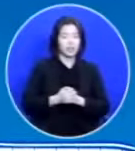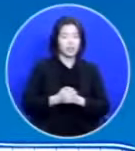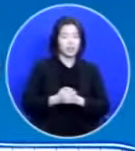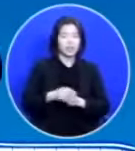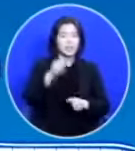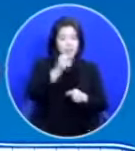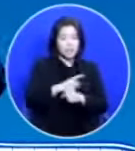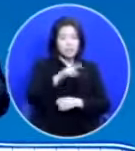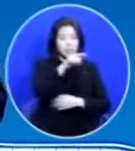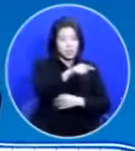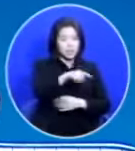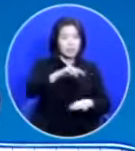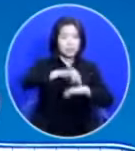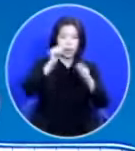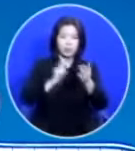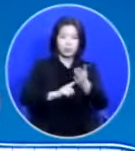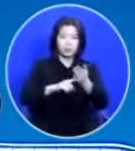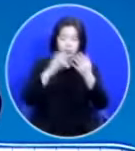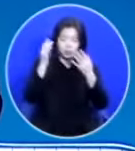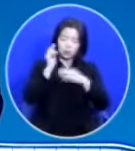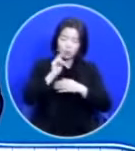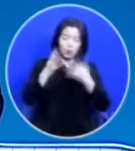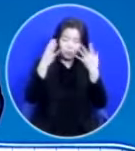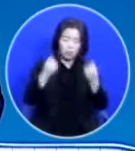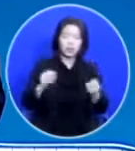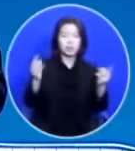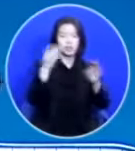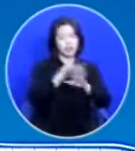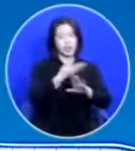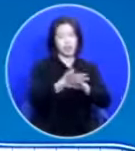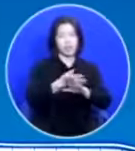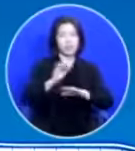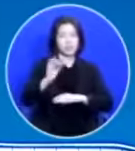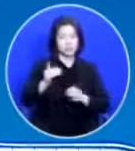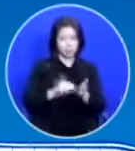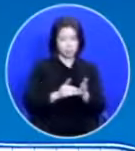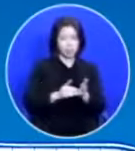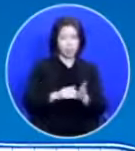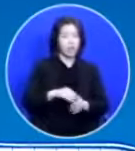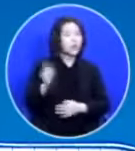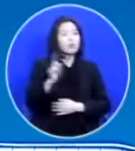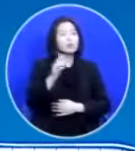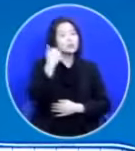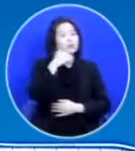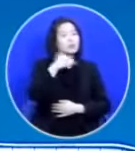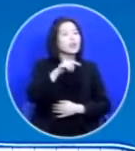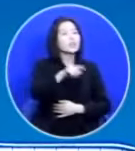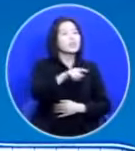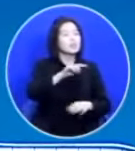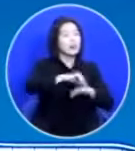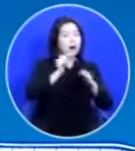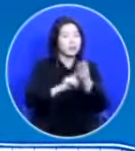마음은 너무나 많이 달라져 있어 그거 누구냐 도대체 너 마음을 바꾼 사람이